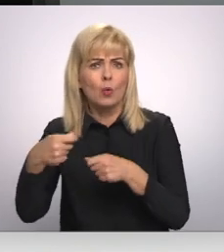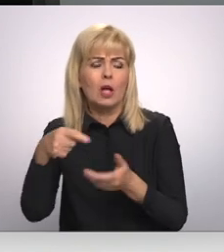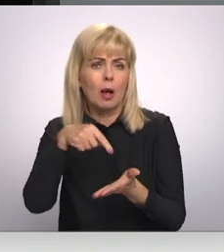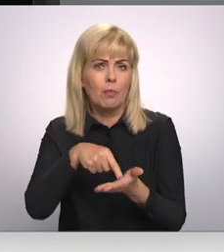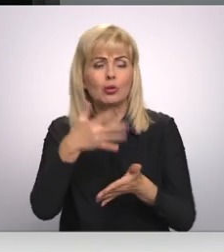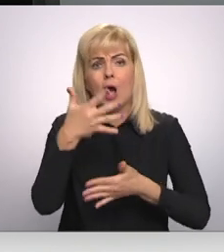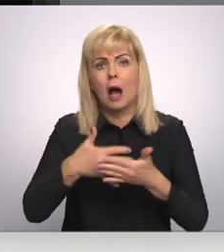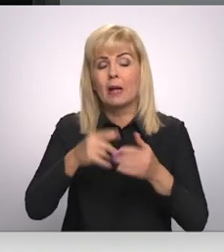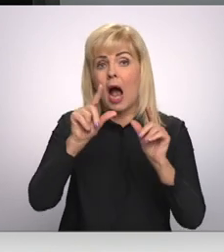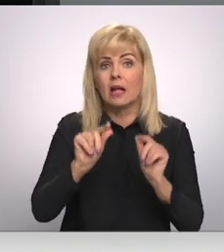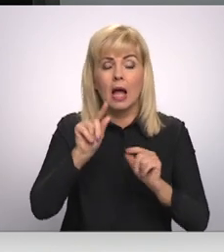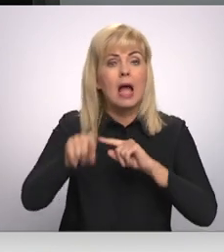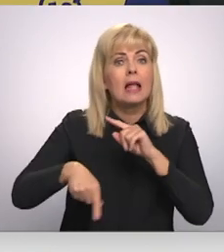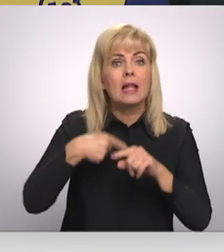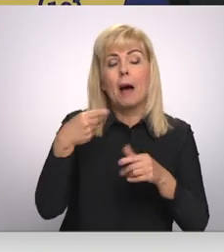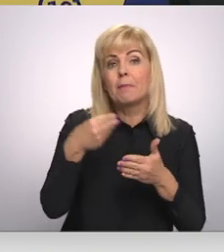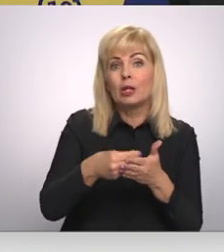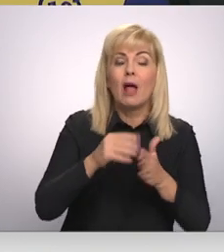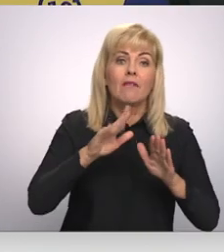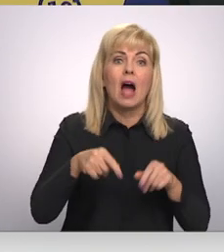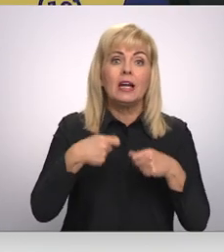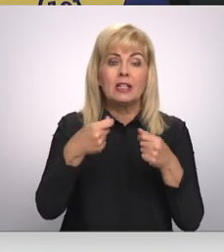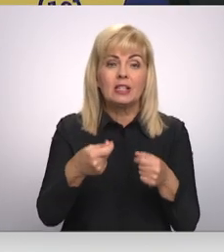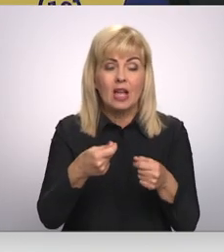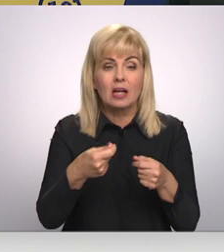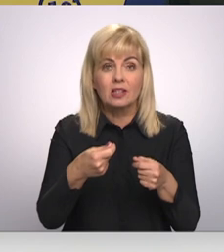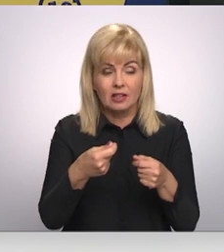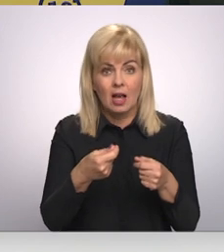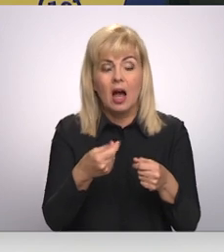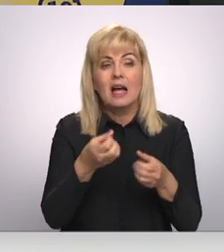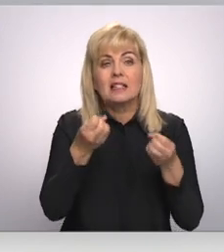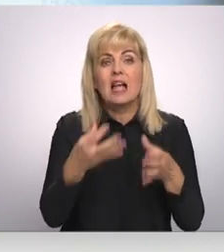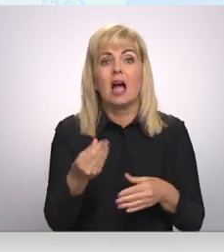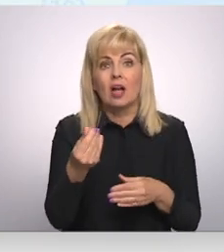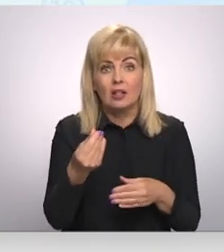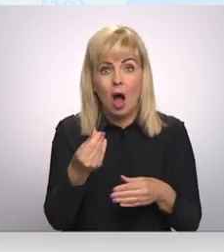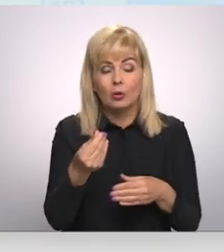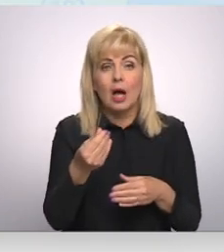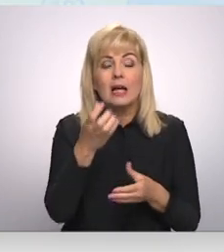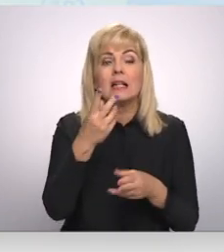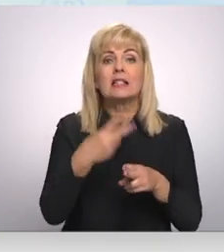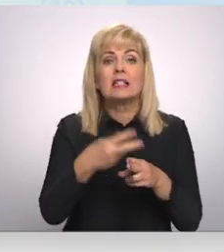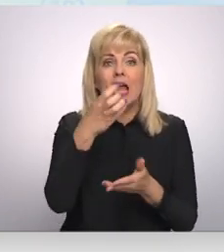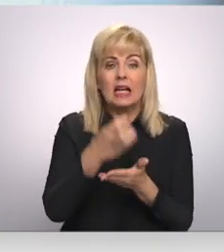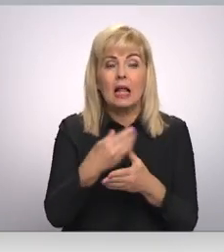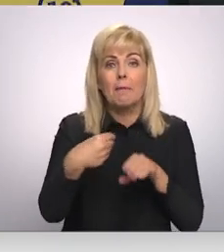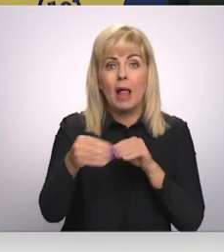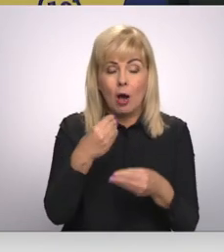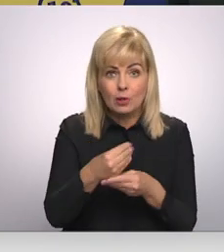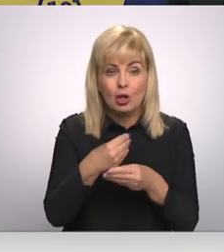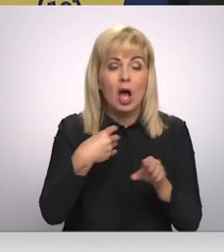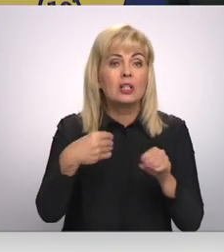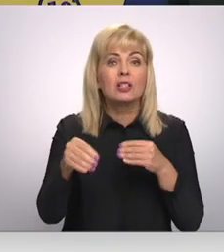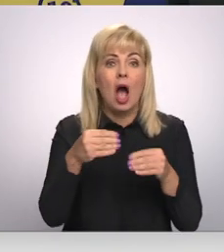aprēķinās atlaidi nākamajam pirkumam vai izsniegs depozītu skaidrā naudā. Nodot varēs stikla un plastmasas pudels un skārdenes.